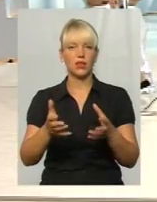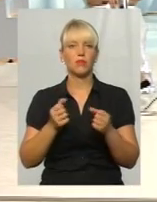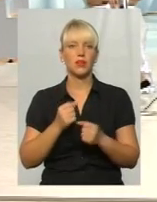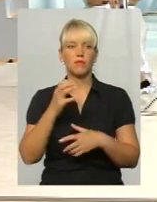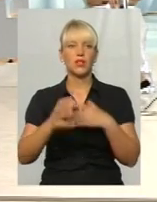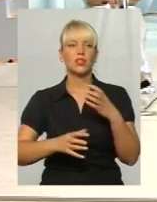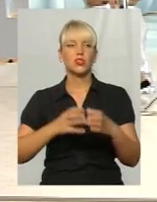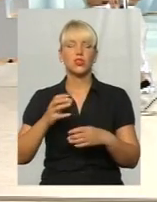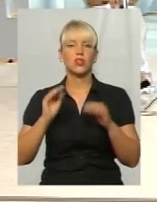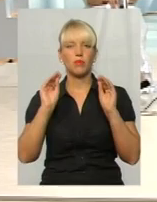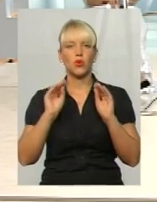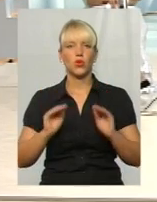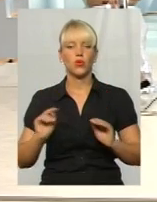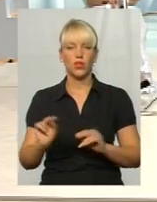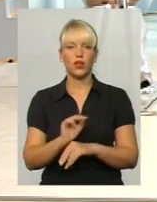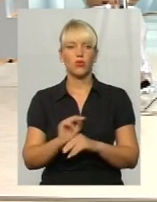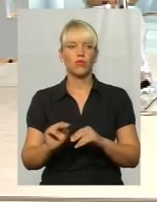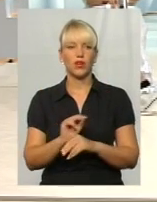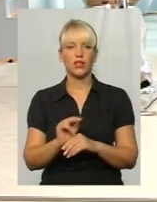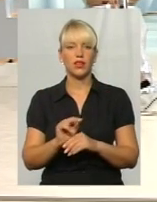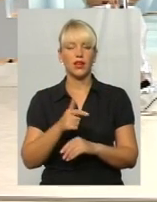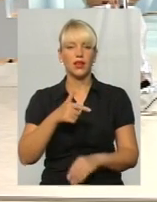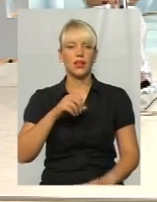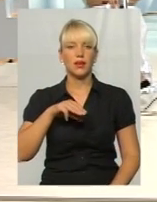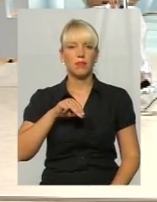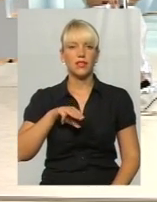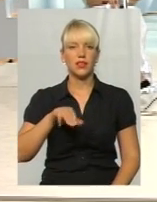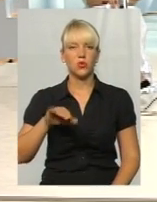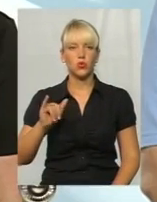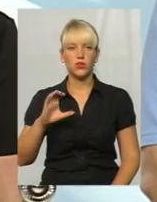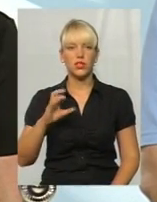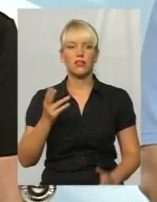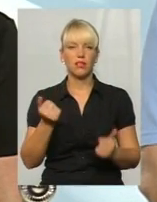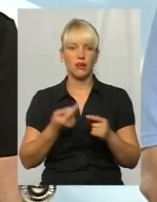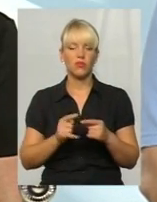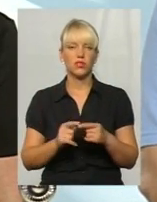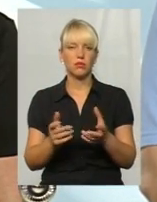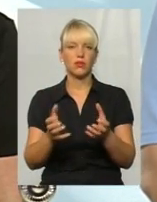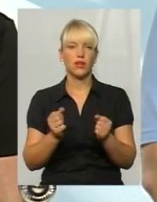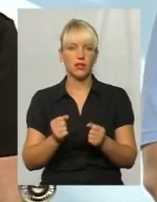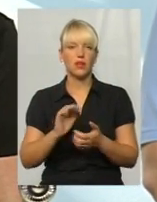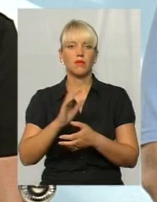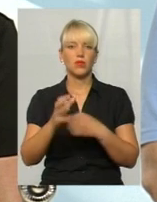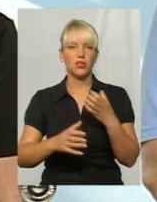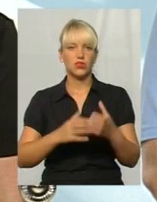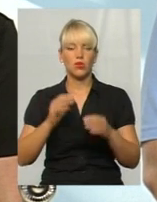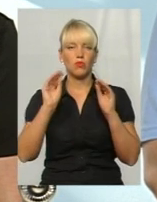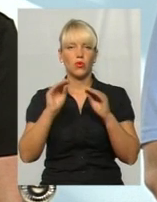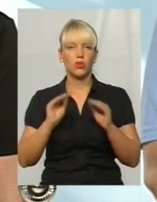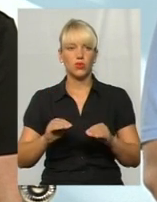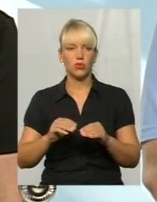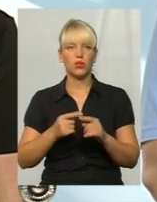міжнародні протоколи лікування гепатету С. Чи ні? Так, вони прийняті, міжнародні протоколи лікування з використанням